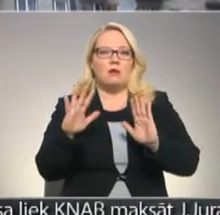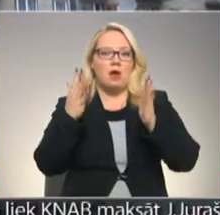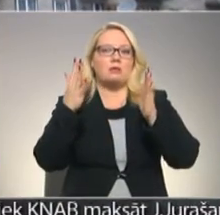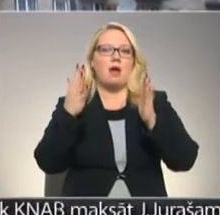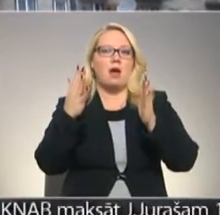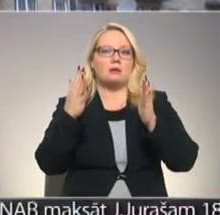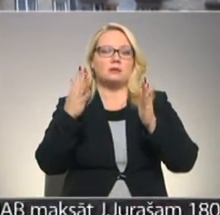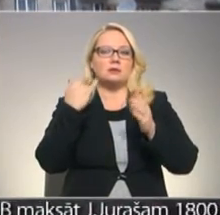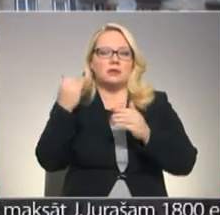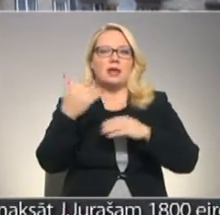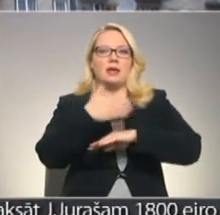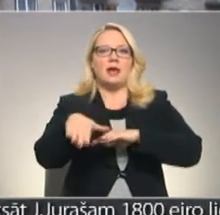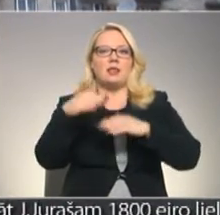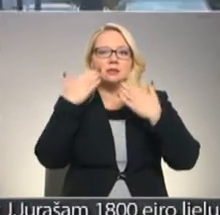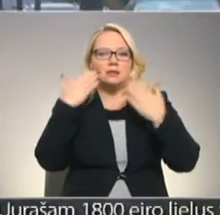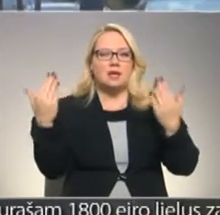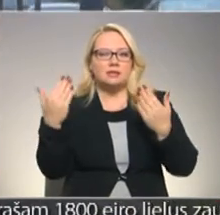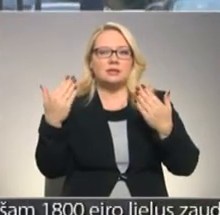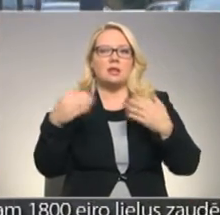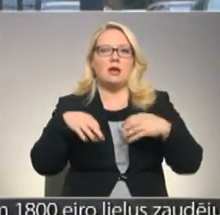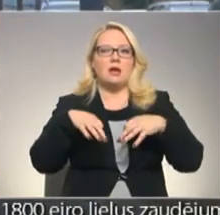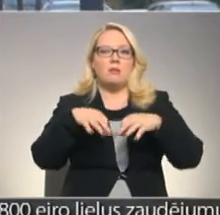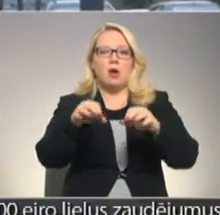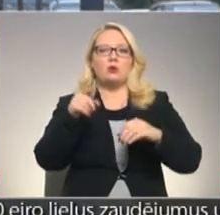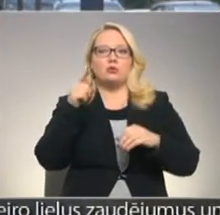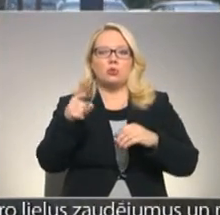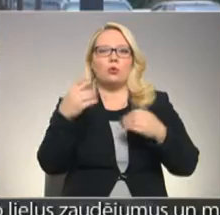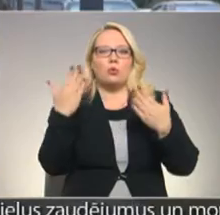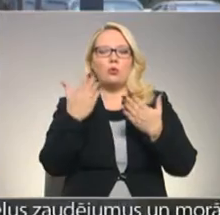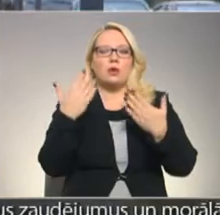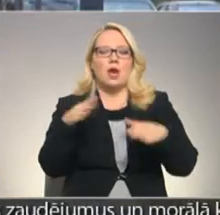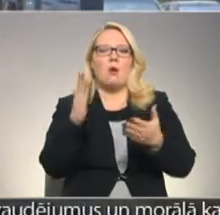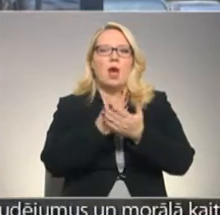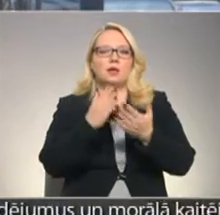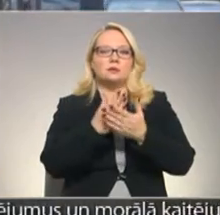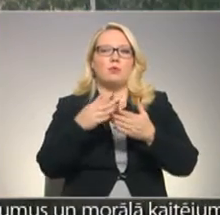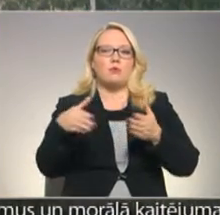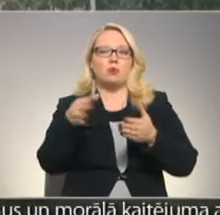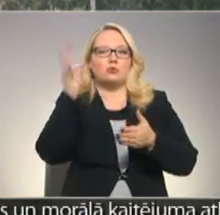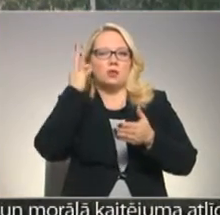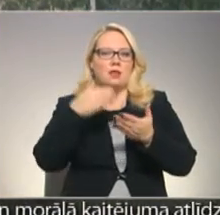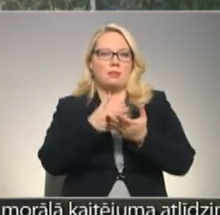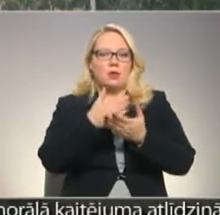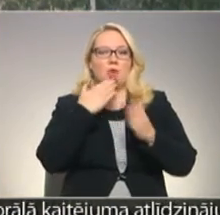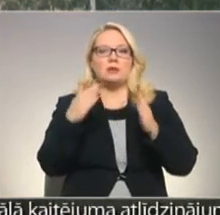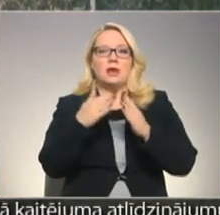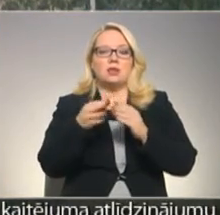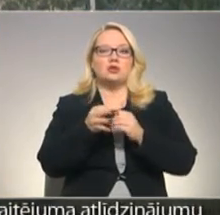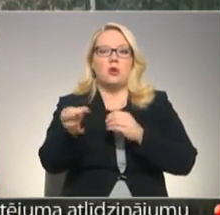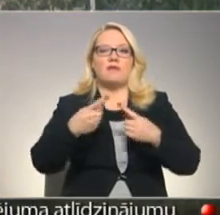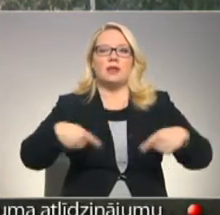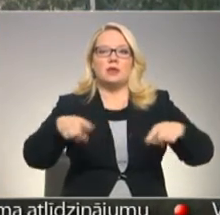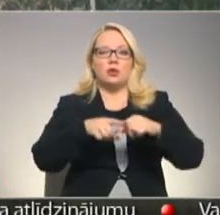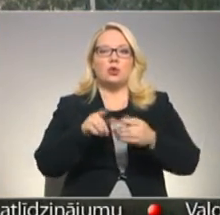sazināties. Ielas parasti nezinu, braucu tur, kur esmu jau braucis, teiksim tā uz atmiņu. Rezegnas noda teritorijā ar